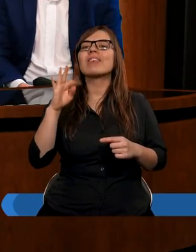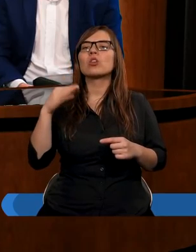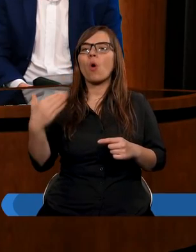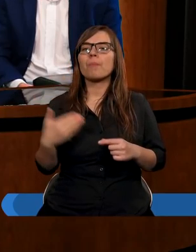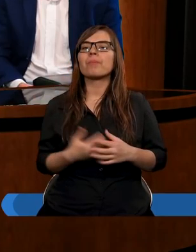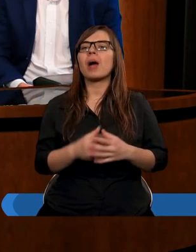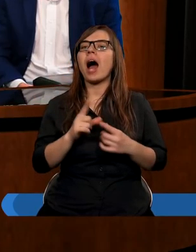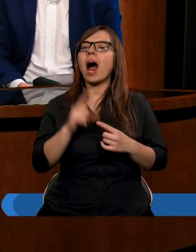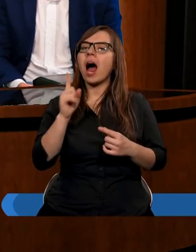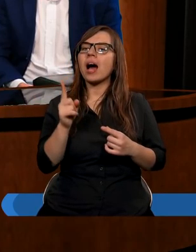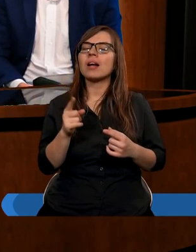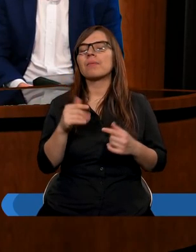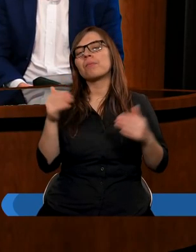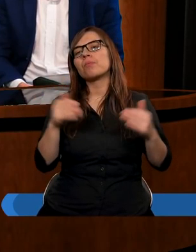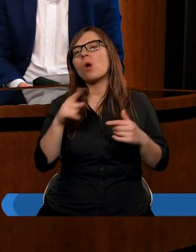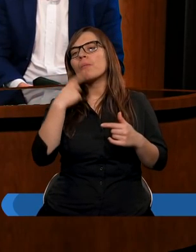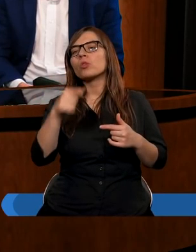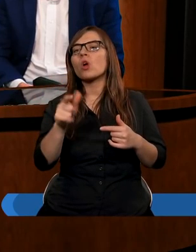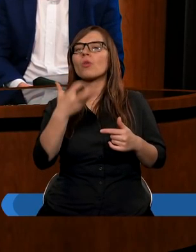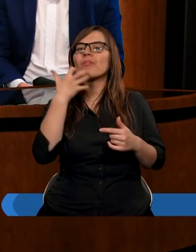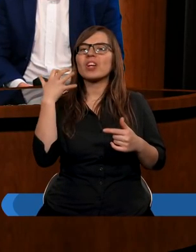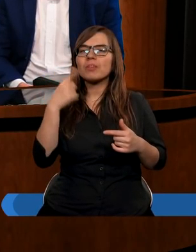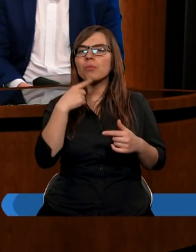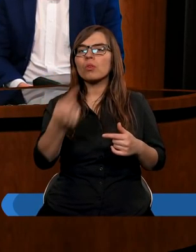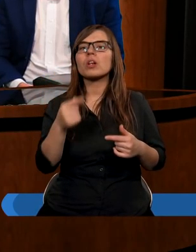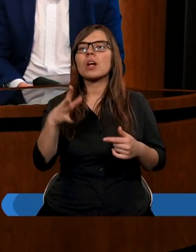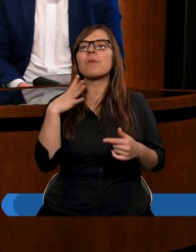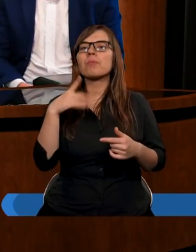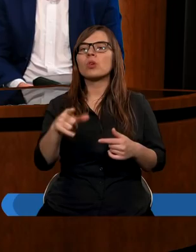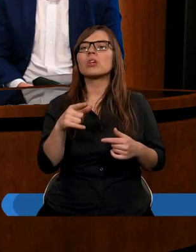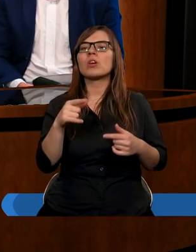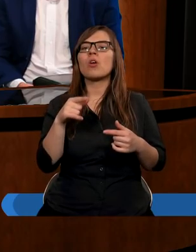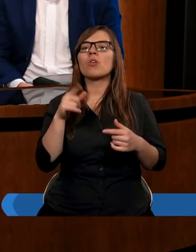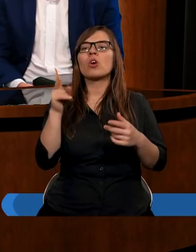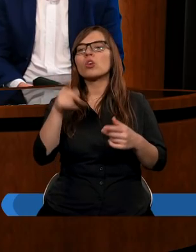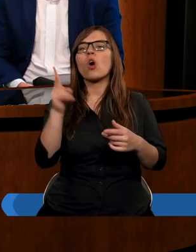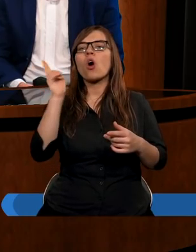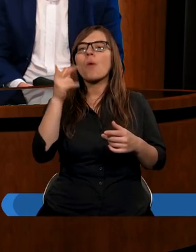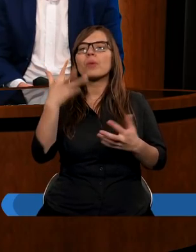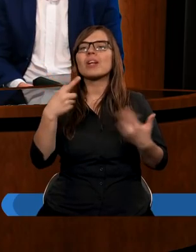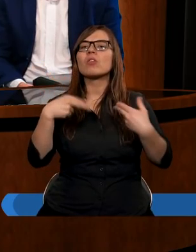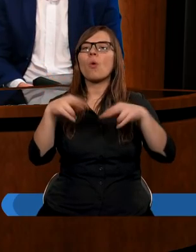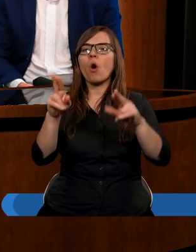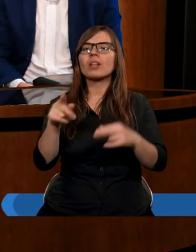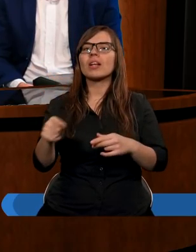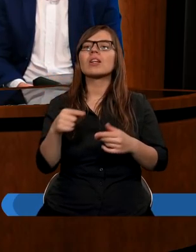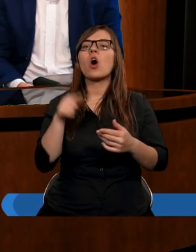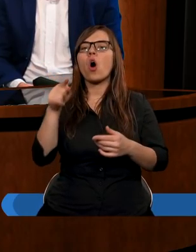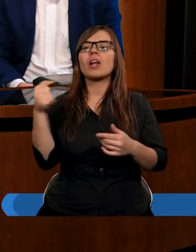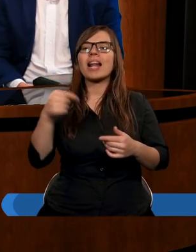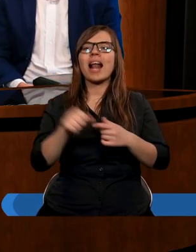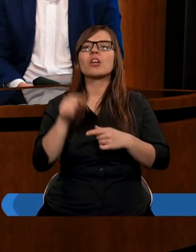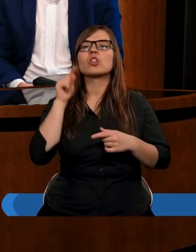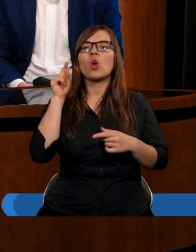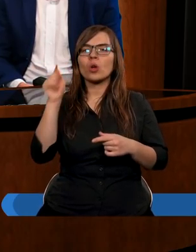to co powiedziałam wcześniej, że jakby dał wytyczne, komu chce ją oddać. Ona należy do